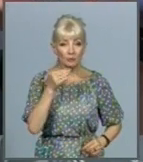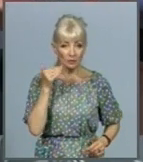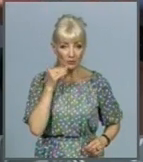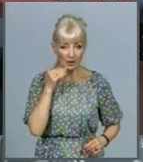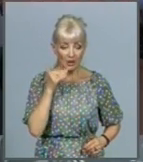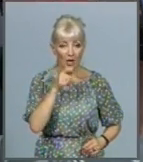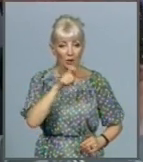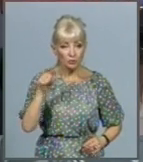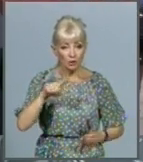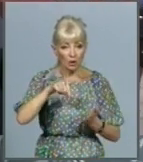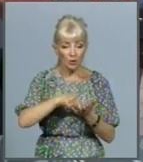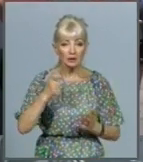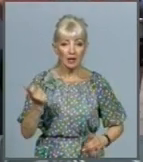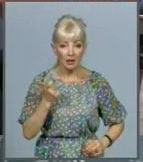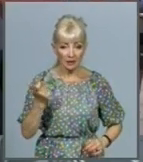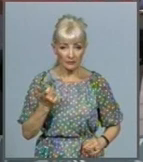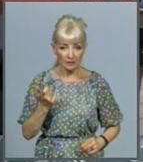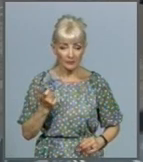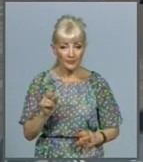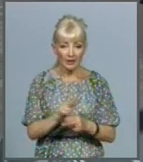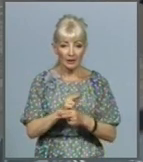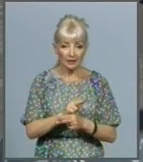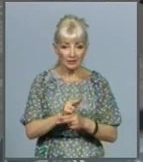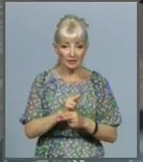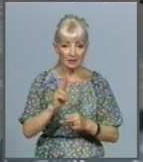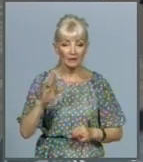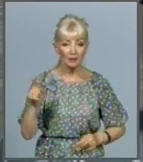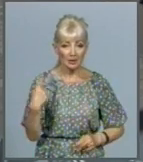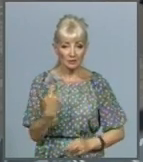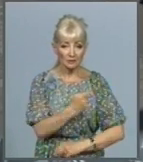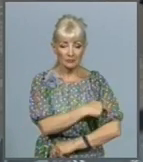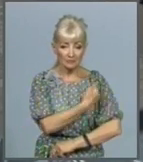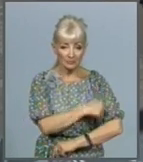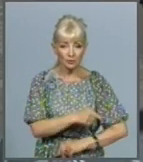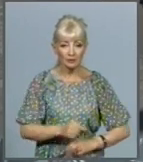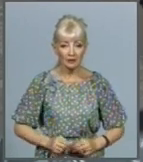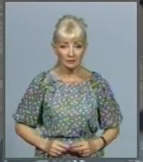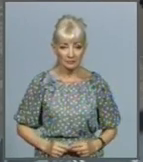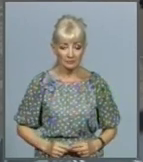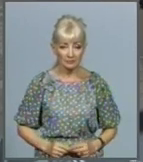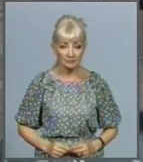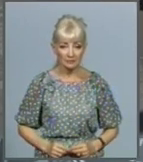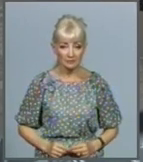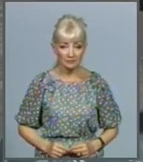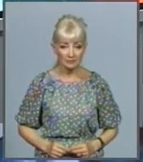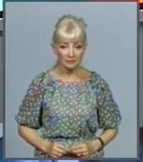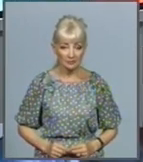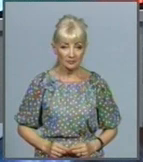Харківа лічаться в обласній лікарніці. Леся Копелюк та Віктор Ноздрачов. Харківське ізвістя.